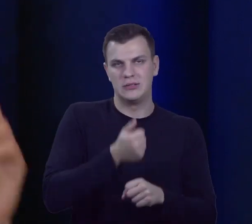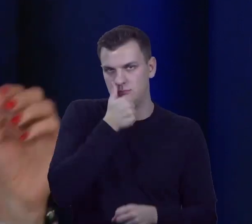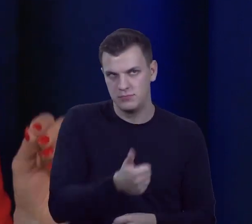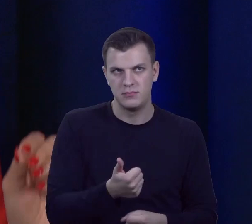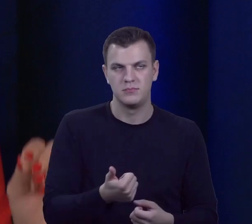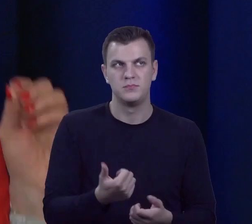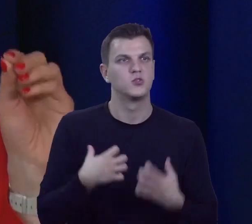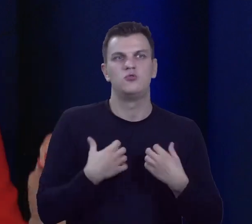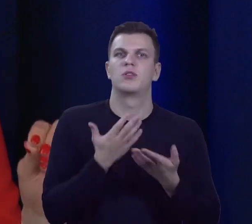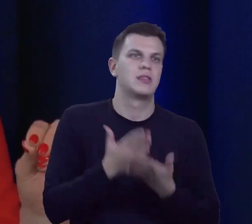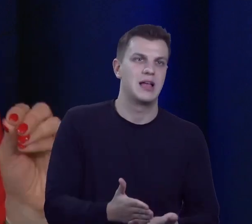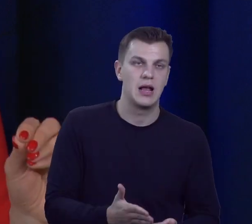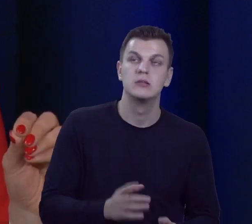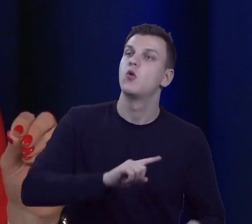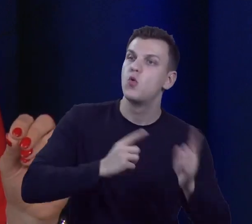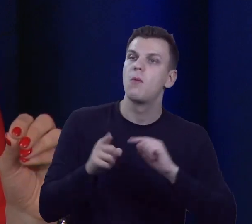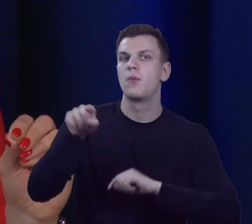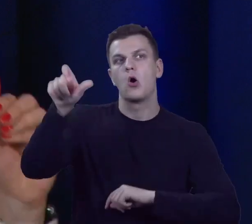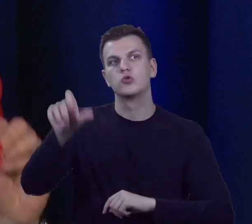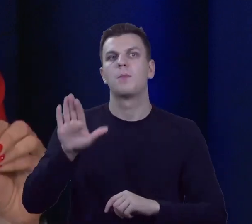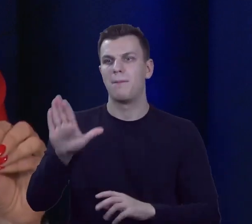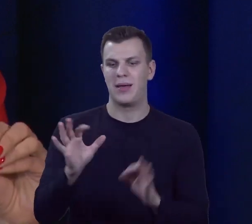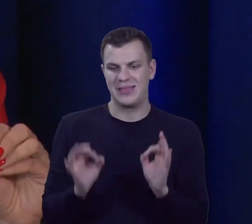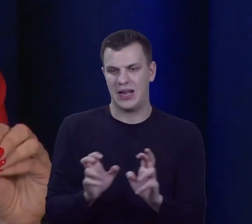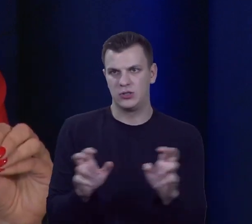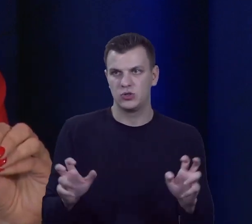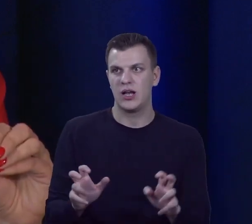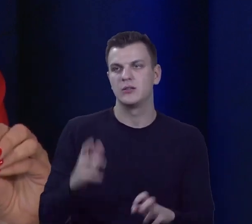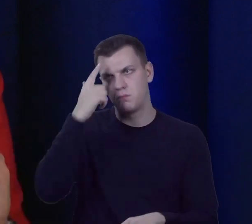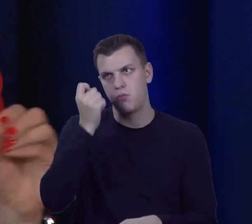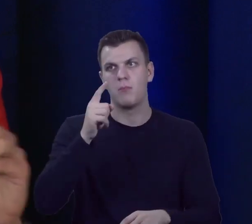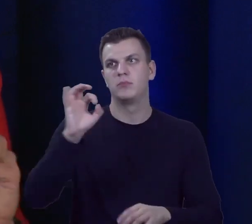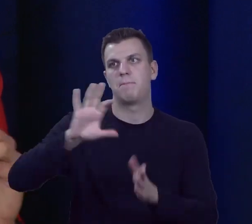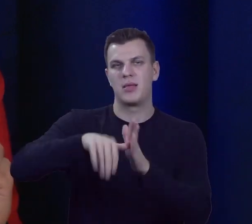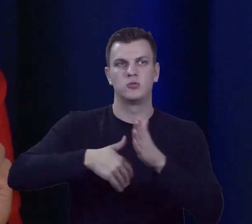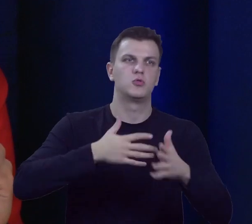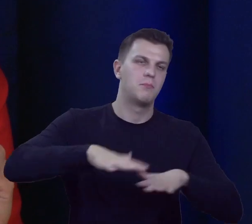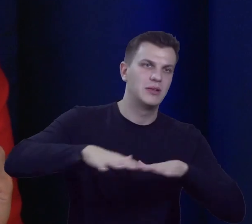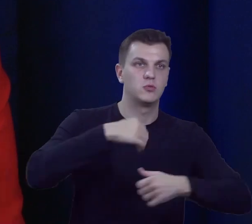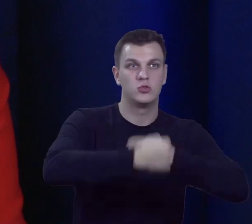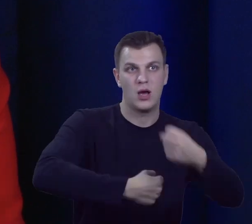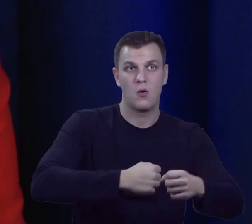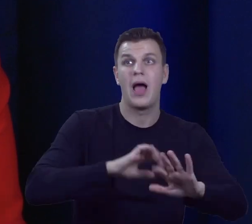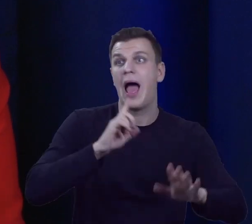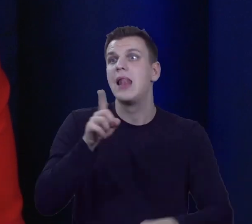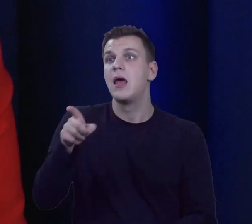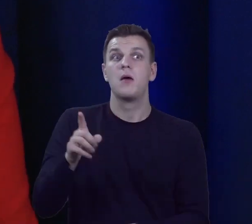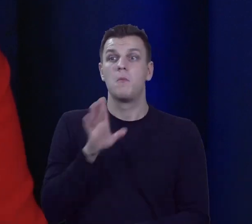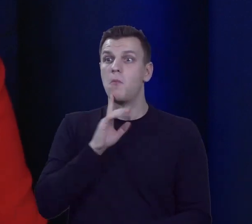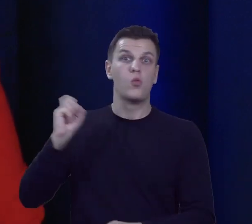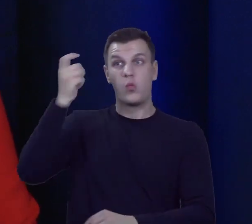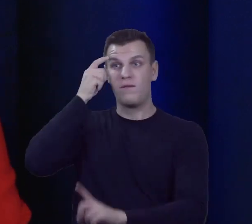Czy to jest ktoś, kto ma pomysł na dany moment na swoją miejscowość? Ale to nie jest jego być albo nie być. To też jest istotne.